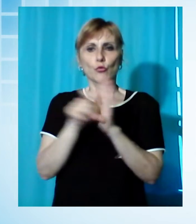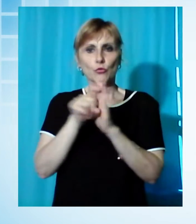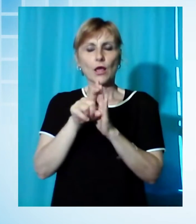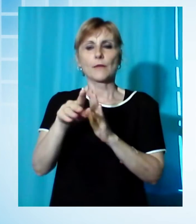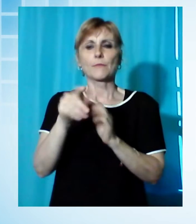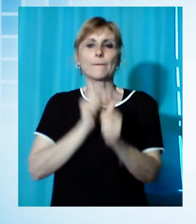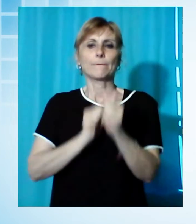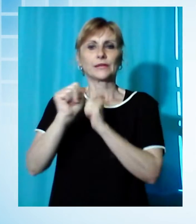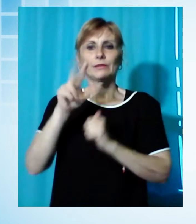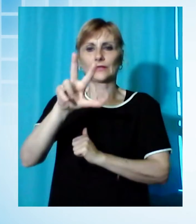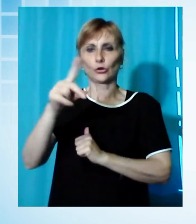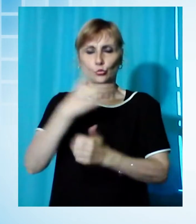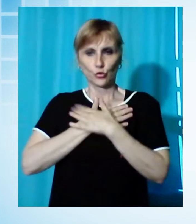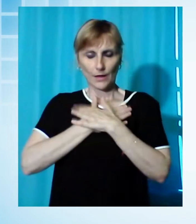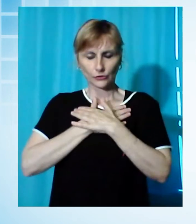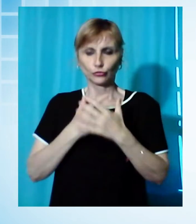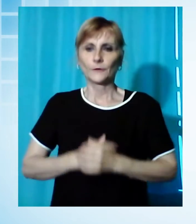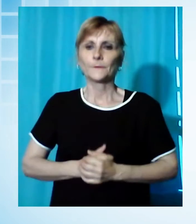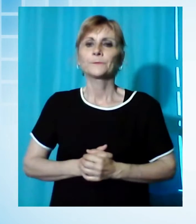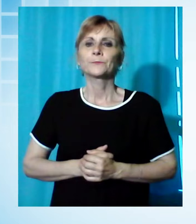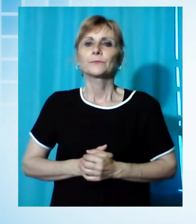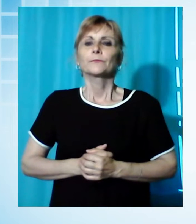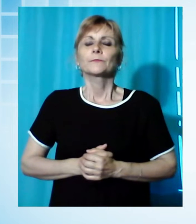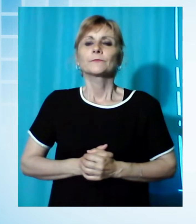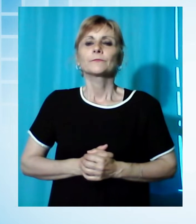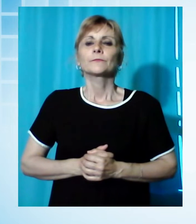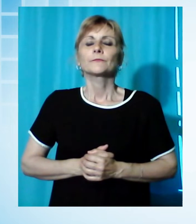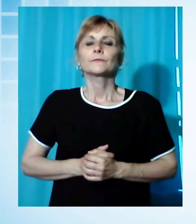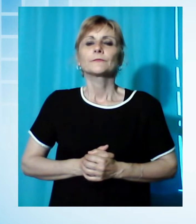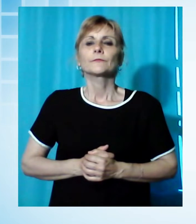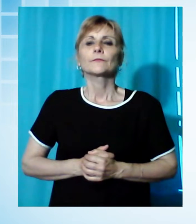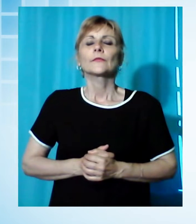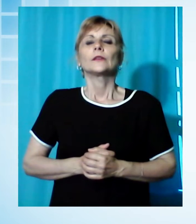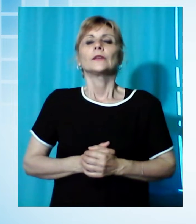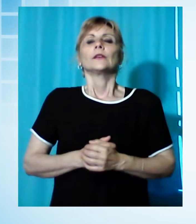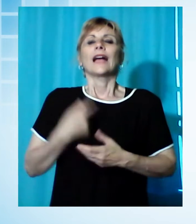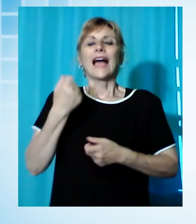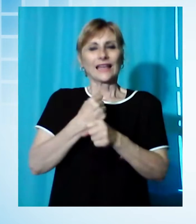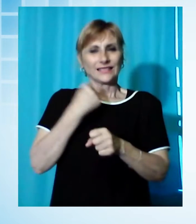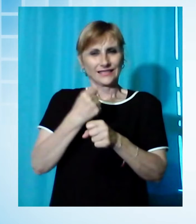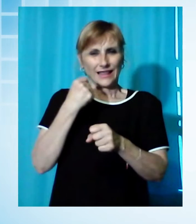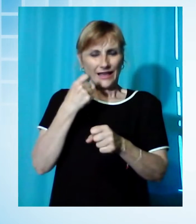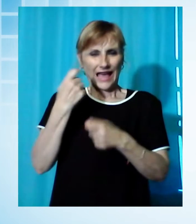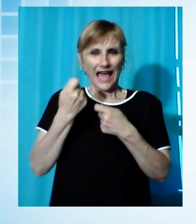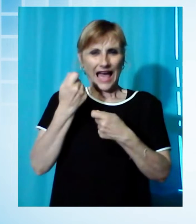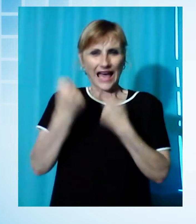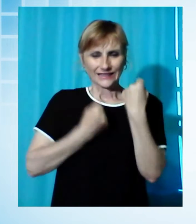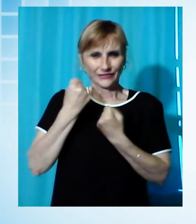31 maggio. Perché? Perché siamo convinti che le attività economiche in questo momento abbiano già delle difficoltà per conto